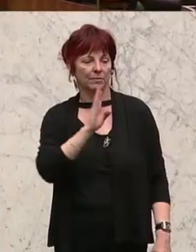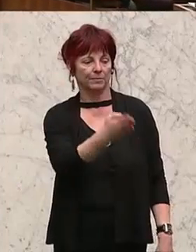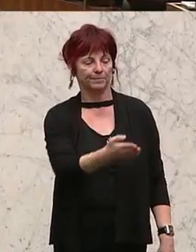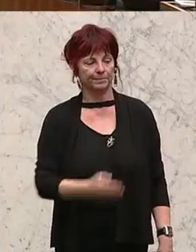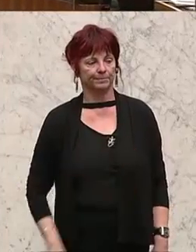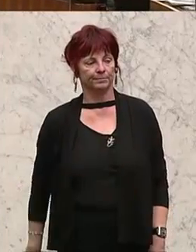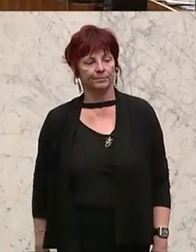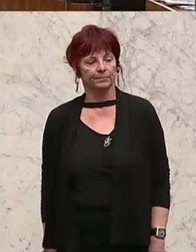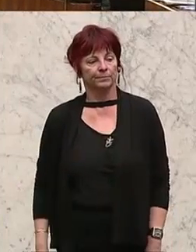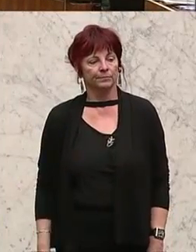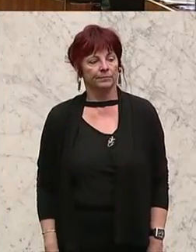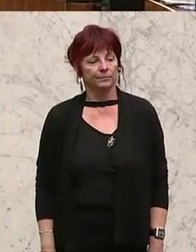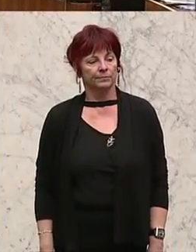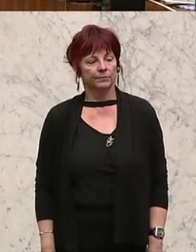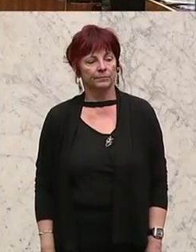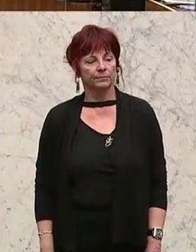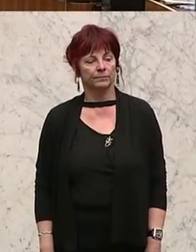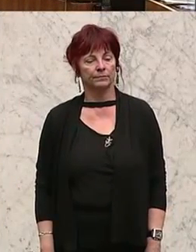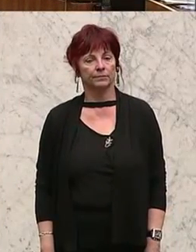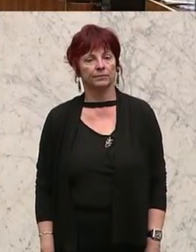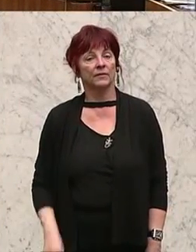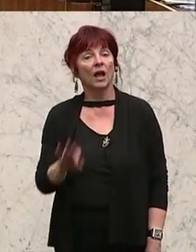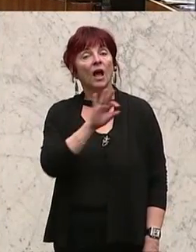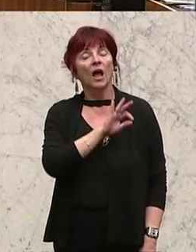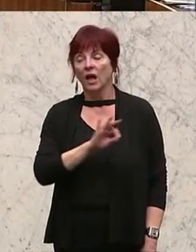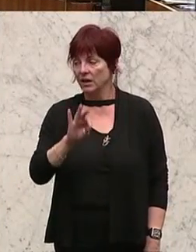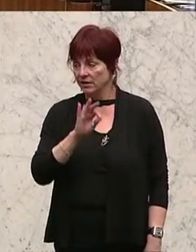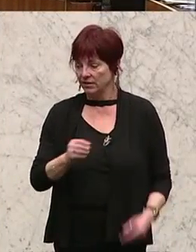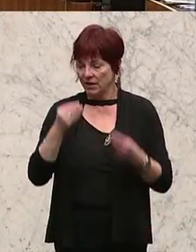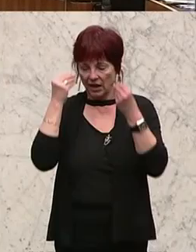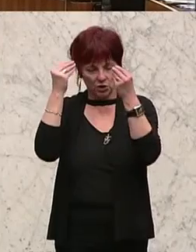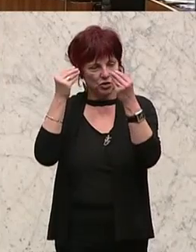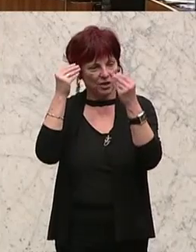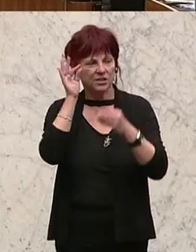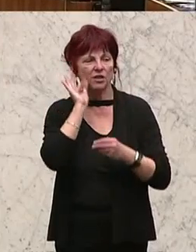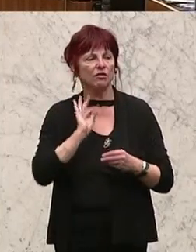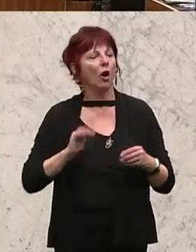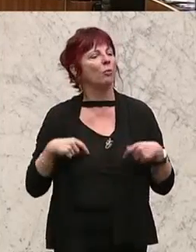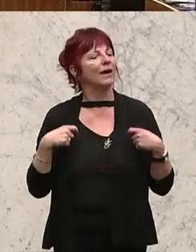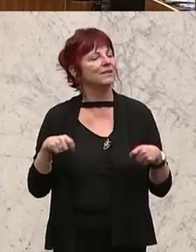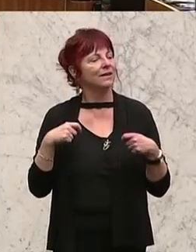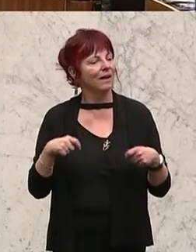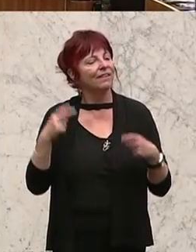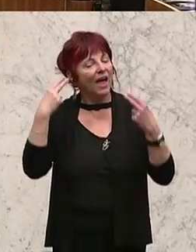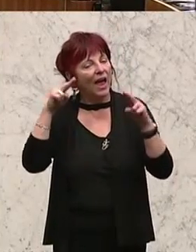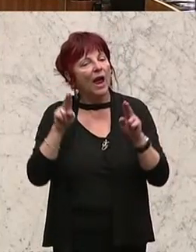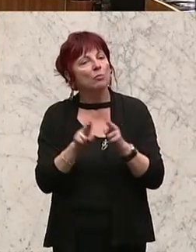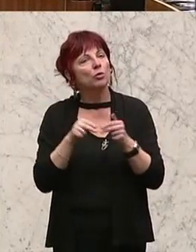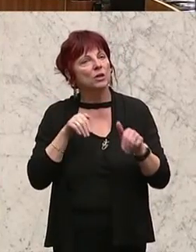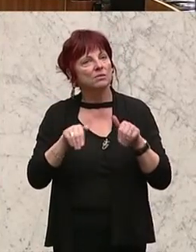Bauer und Bundobmann Jakob Auer wird jetzt kontern. Präsident, Herr Bundesminister, meine sehr verehrten Damen und Herren,